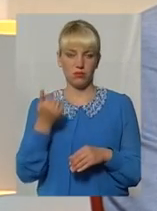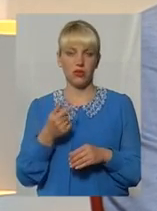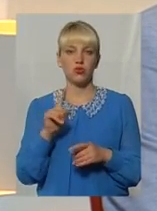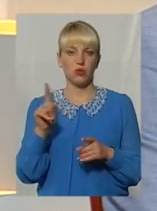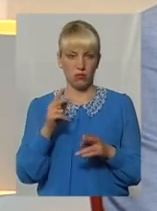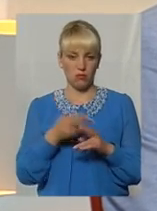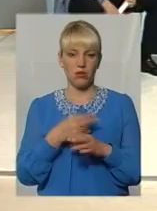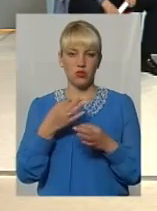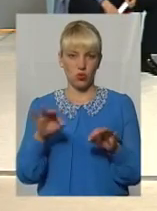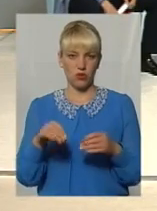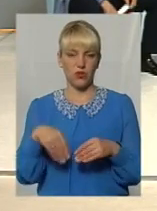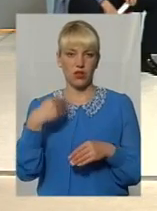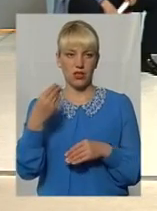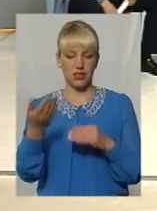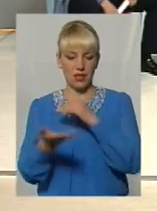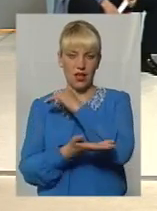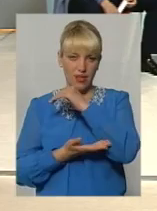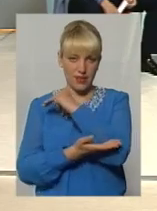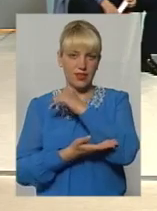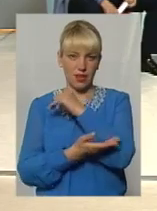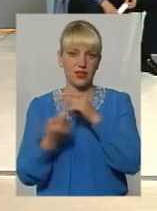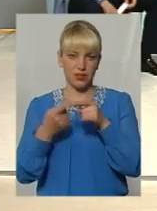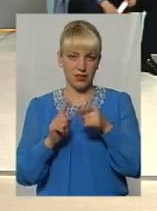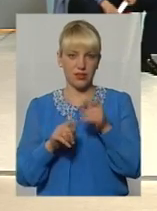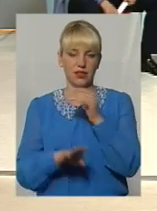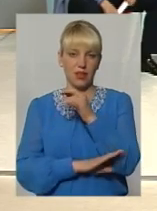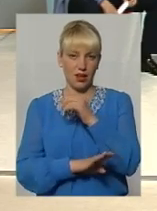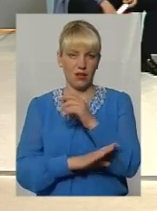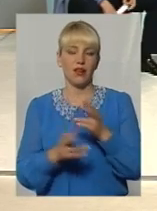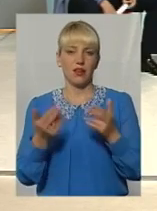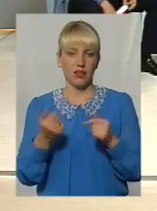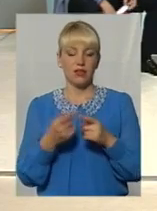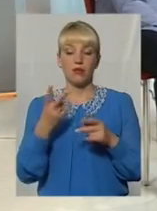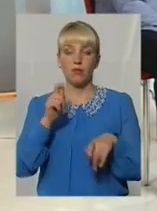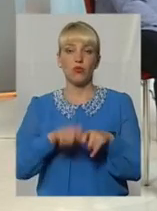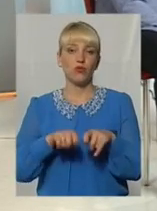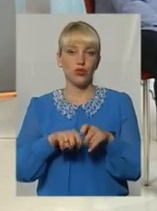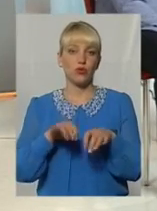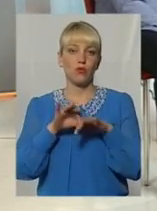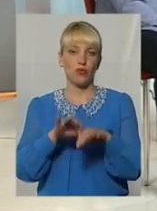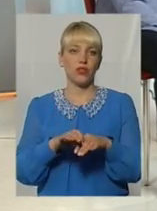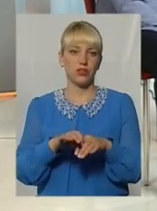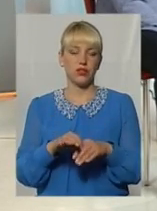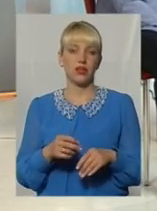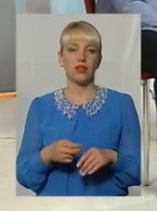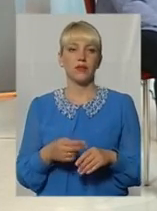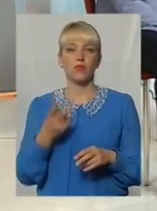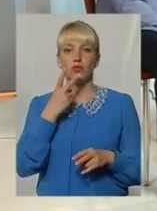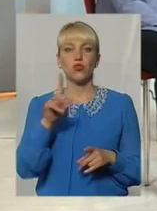зрізані дерева. Тобто людині знову вже треба звертатися в еку інспекцію? Треба розробити перевірку і подивитися, що там. Хто це має робити?